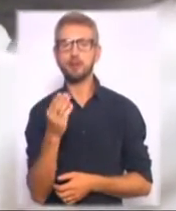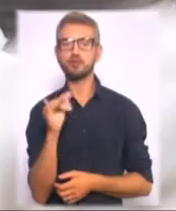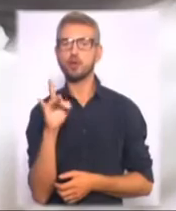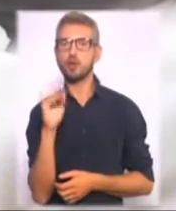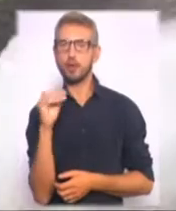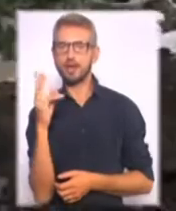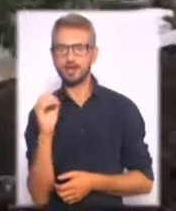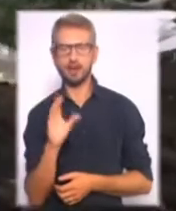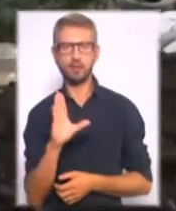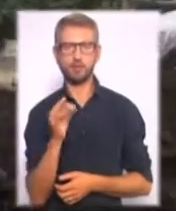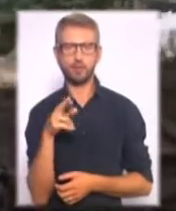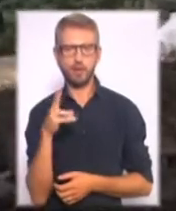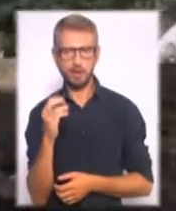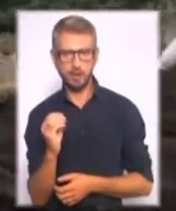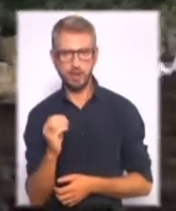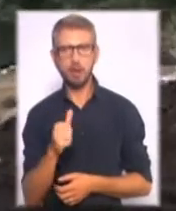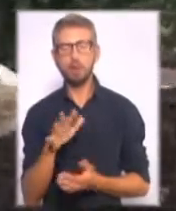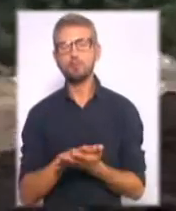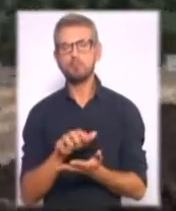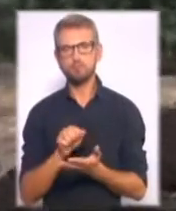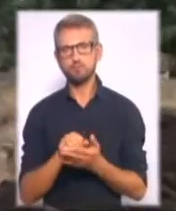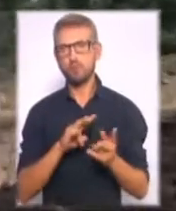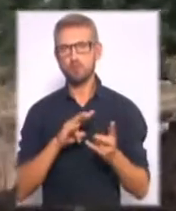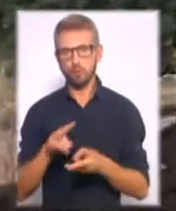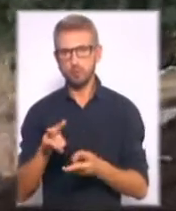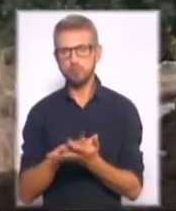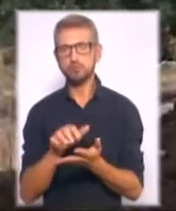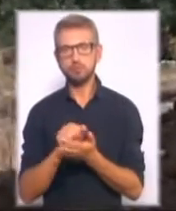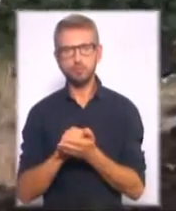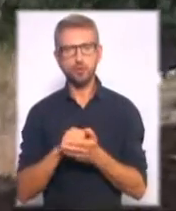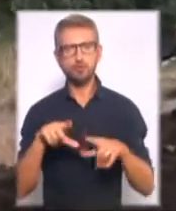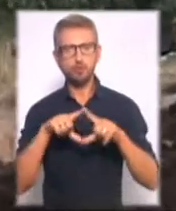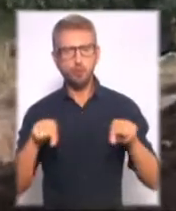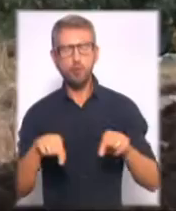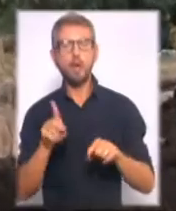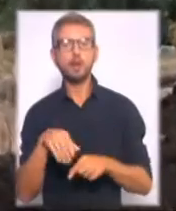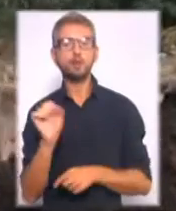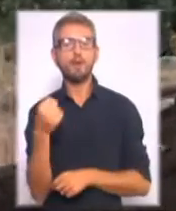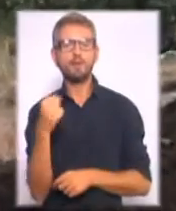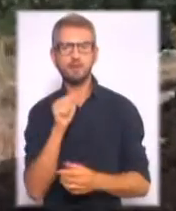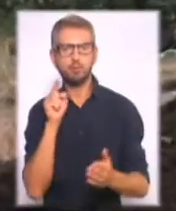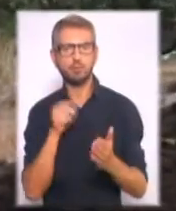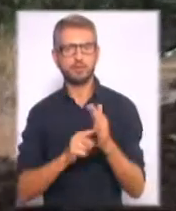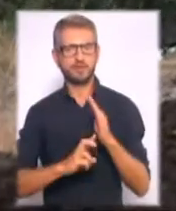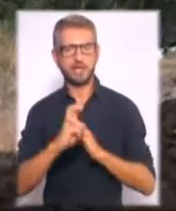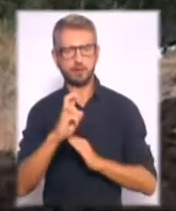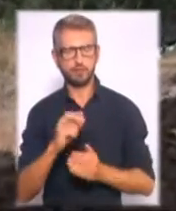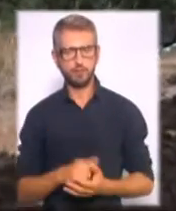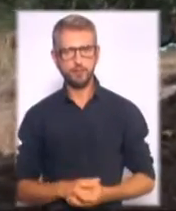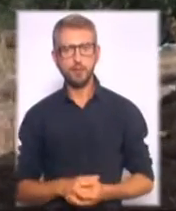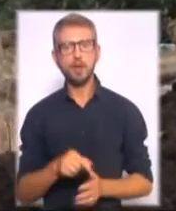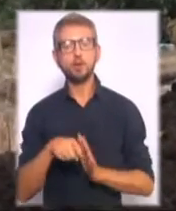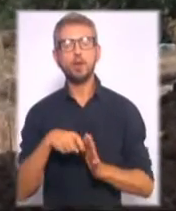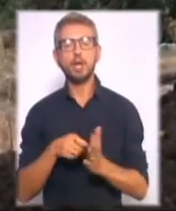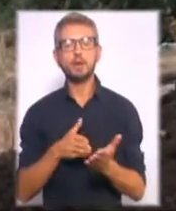Луганській пошкоджено школу, а в Авдіївці ворожа міна поцілила у Свято-Михайлівську церкву у центрі міста. Саме Донецький